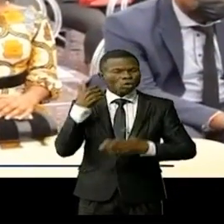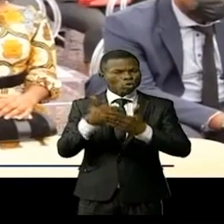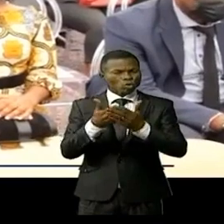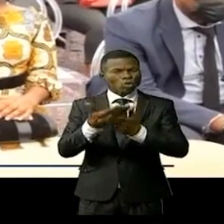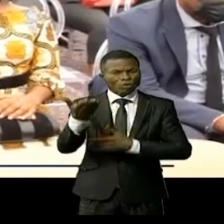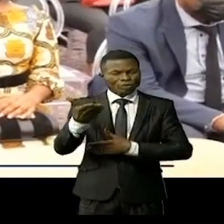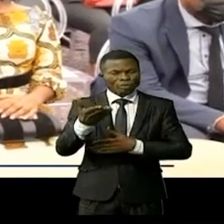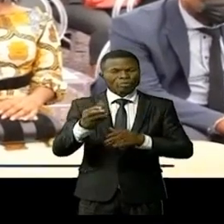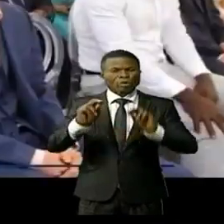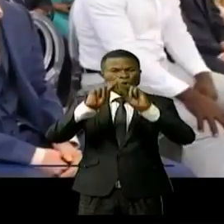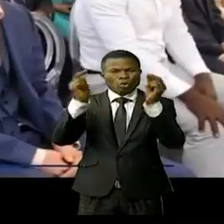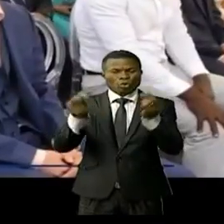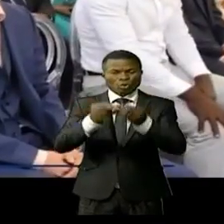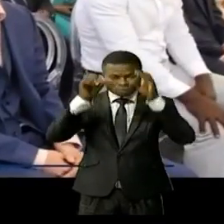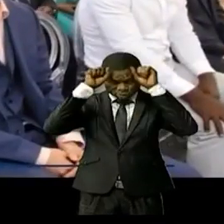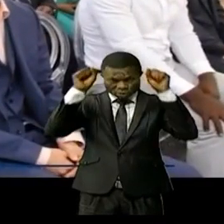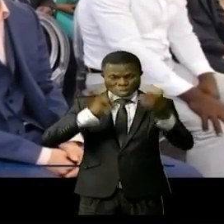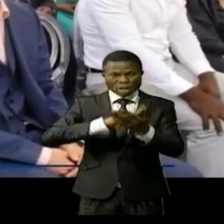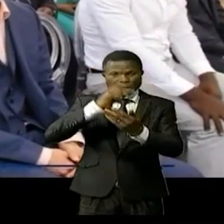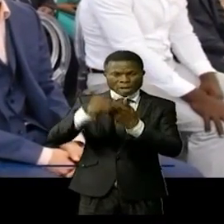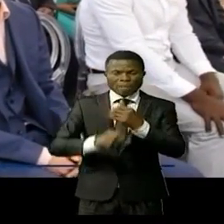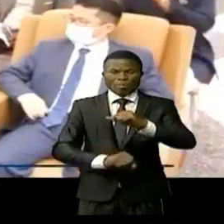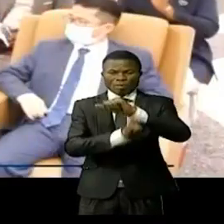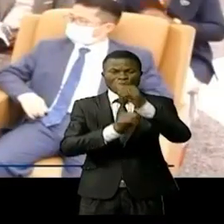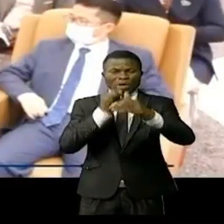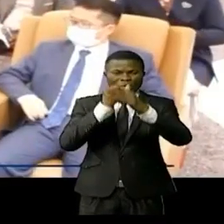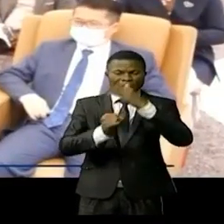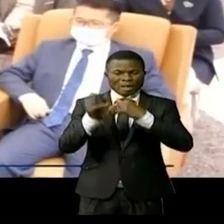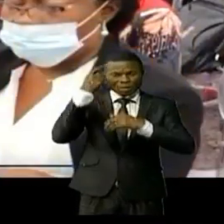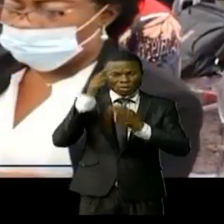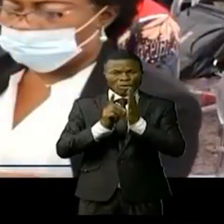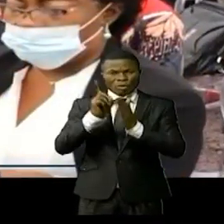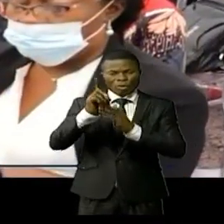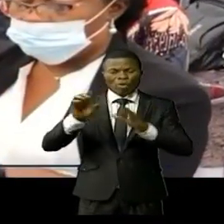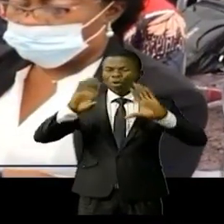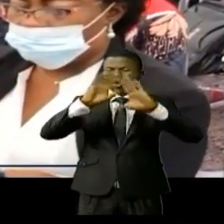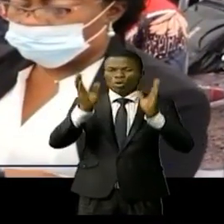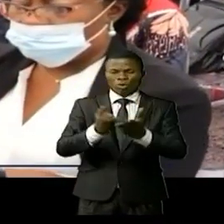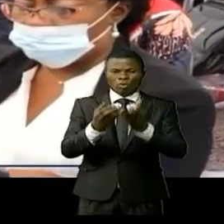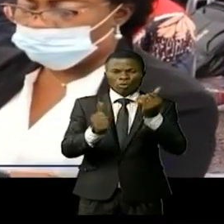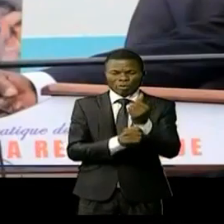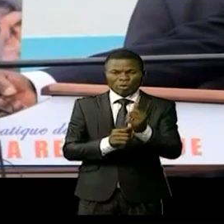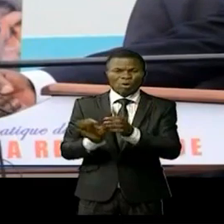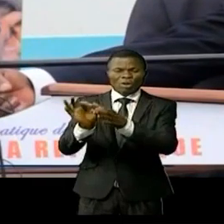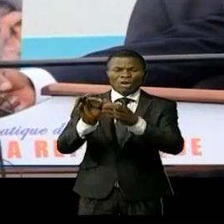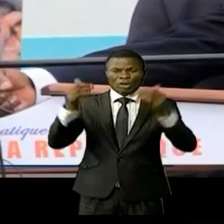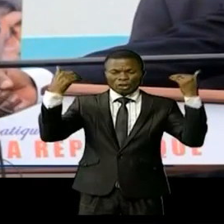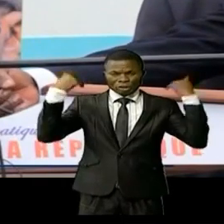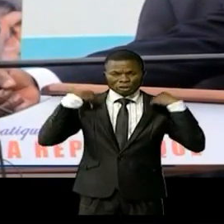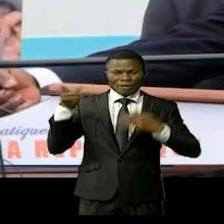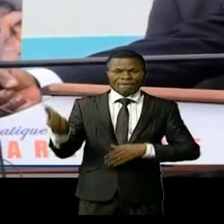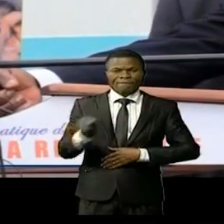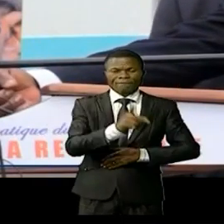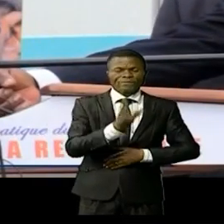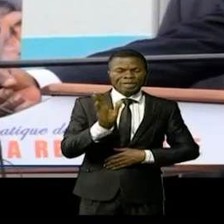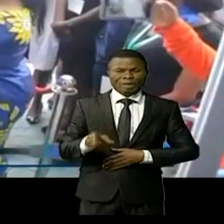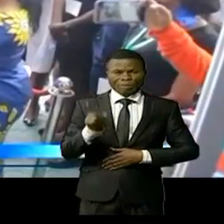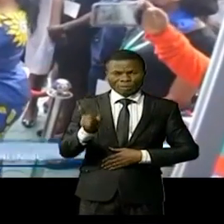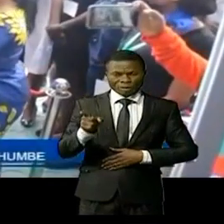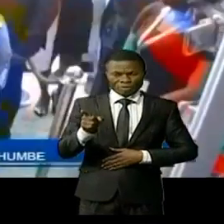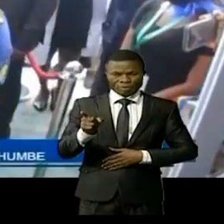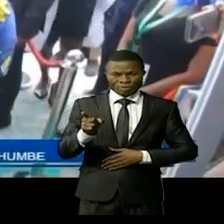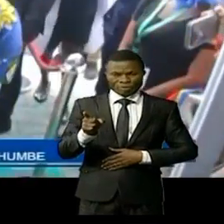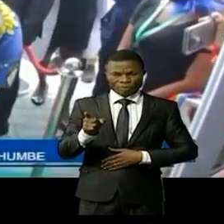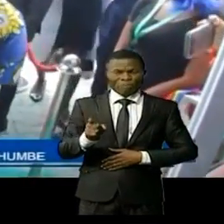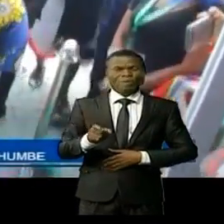présidentielle au programme d'appui intégré au développement communautaire coordonné par Philippe Mwala Malemba Il